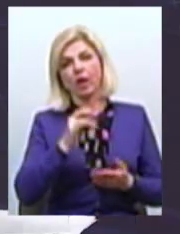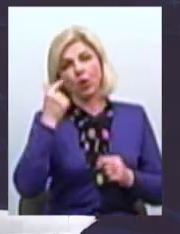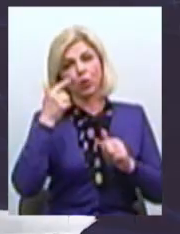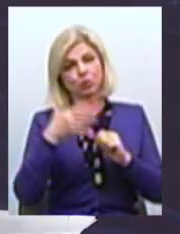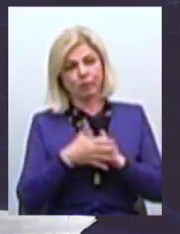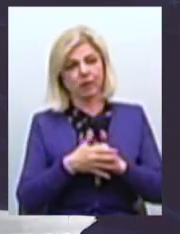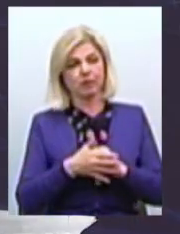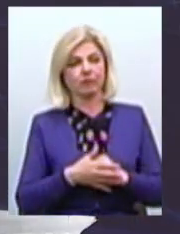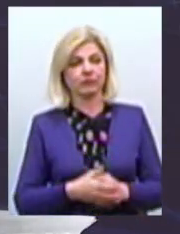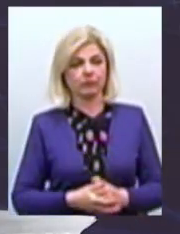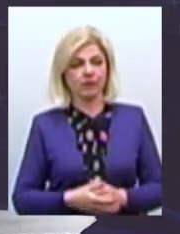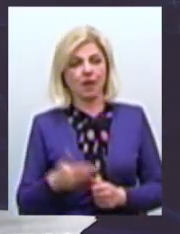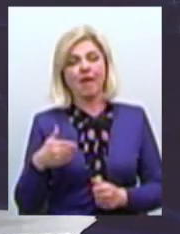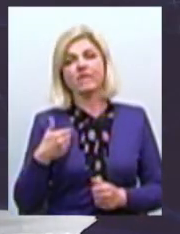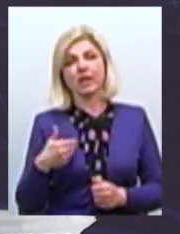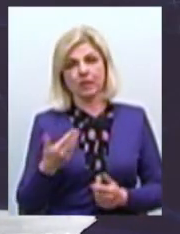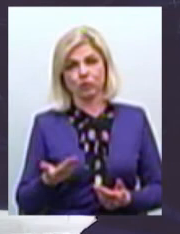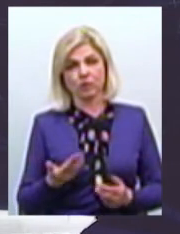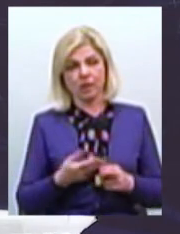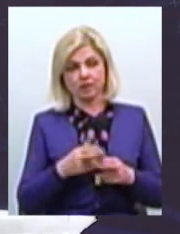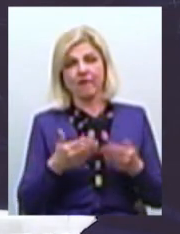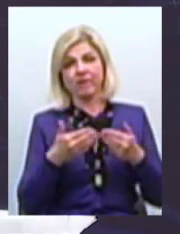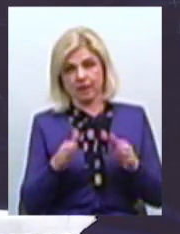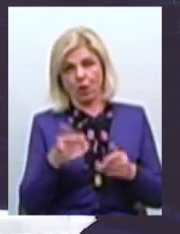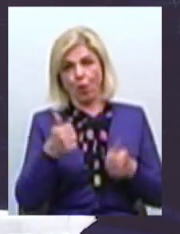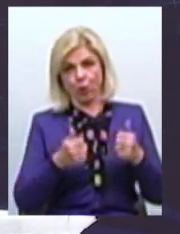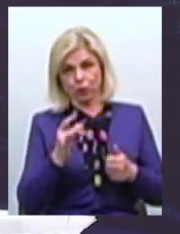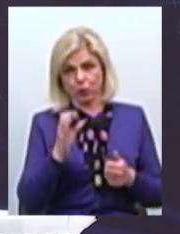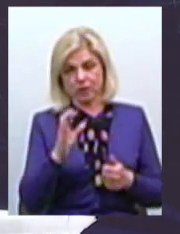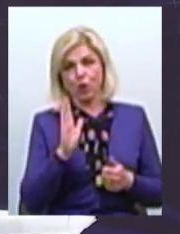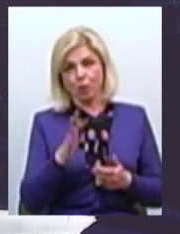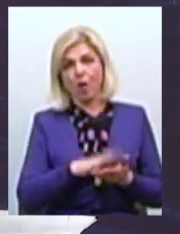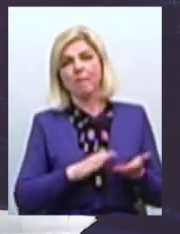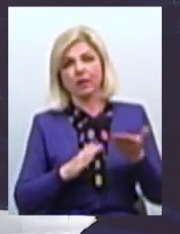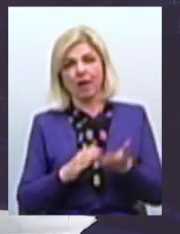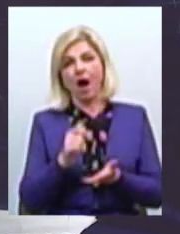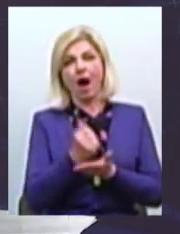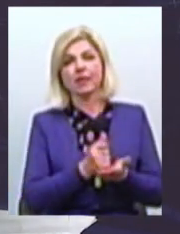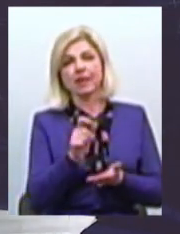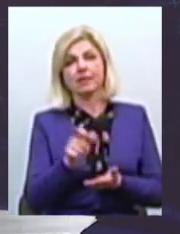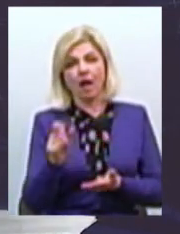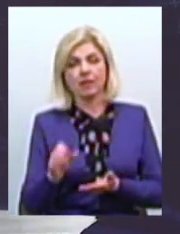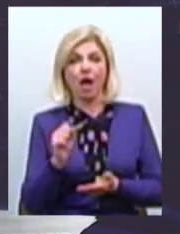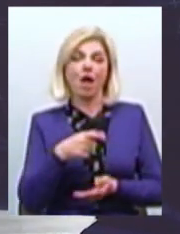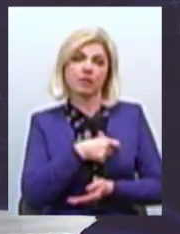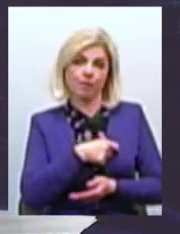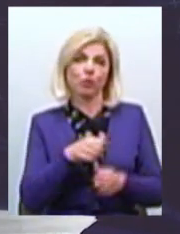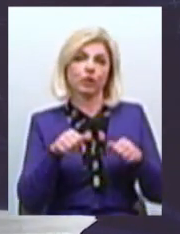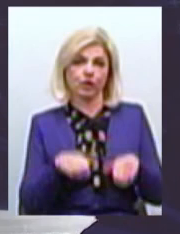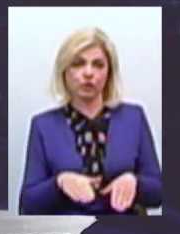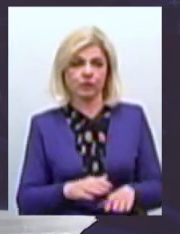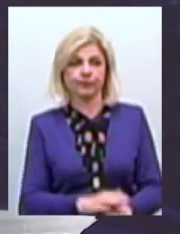Дільшної ефективності Це відкритий конкурс І будуть подавати кандидати А вже депутати Приймуть рішення